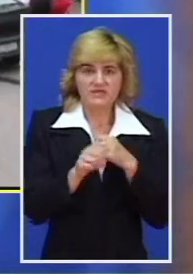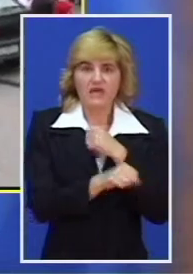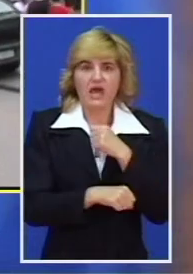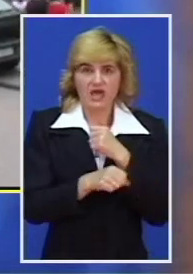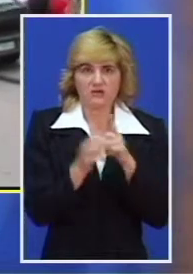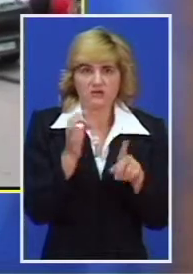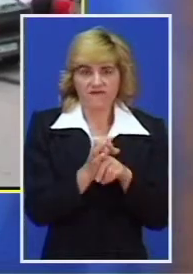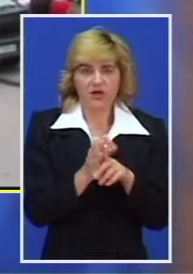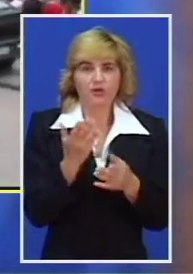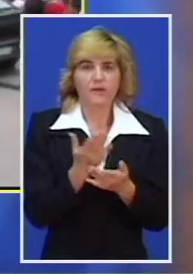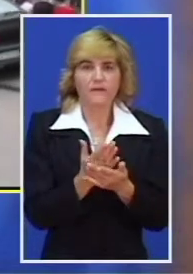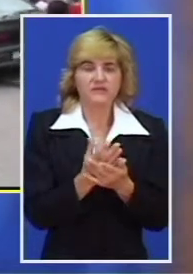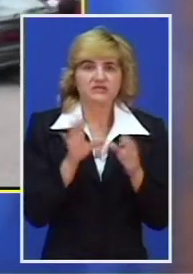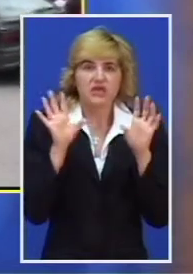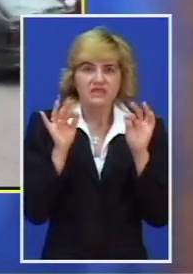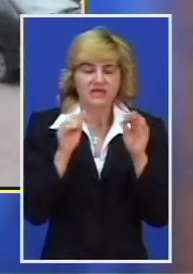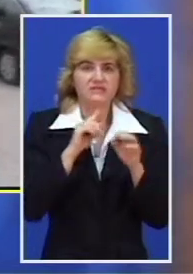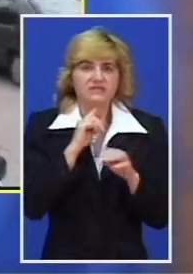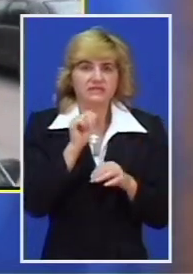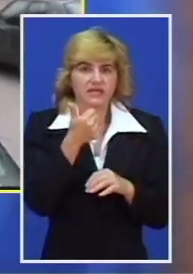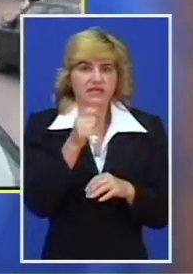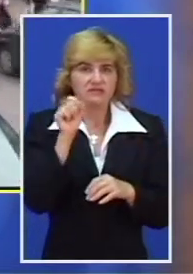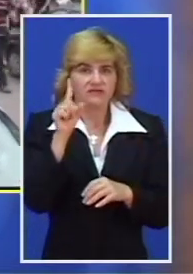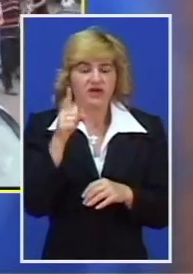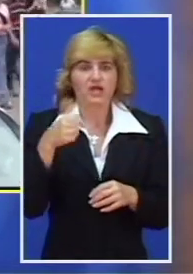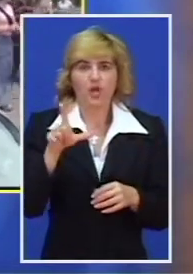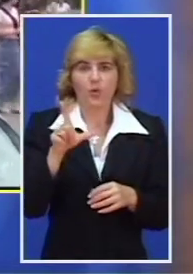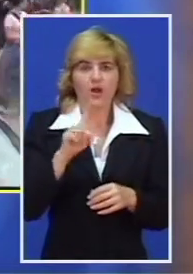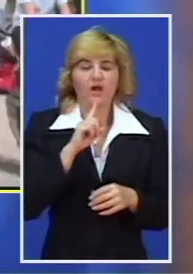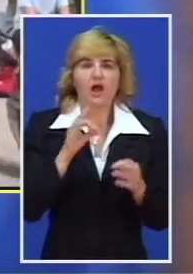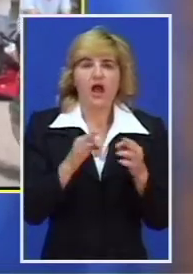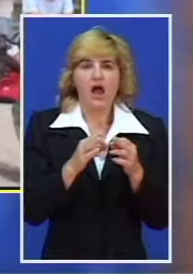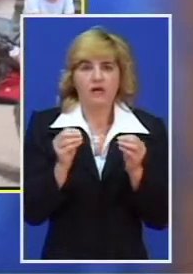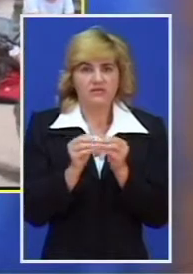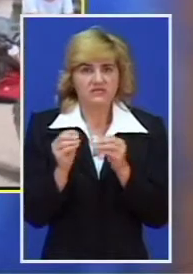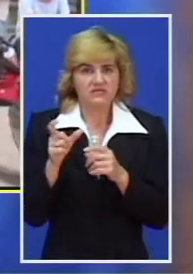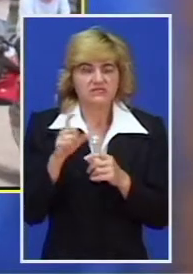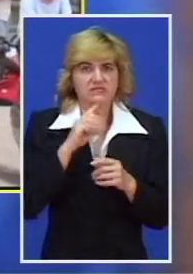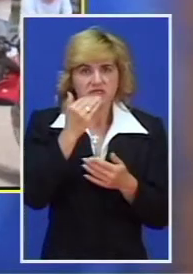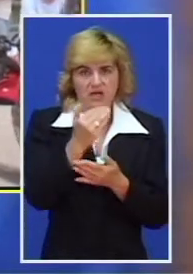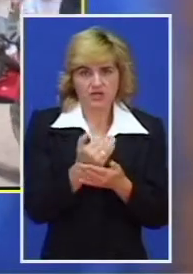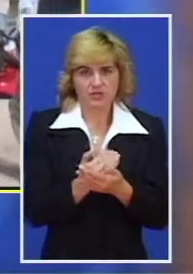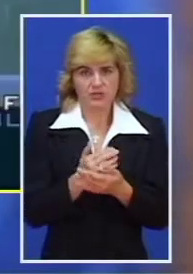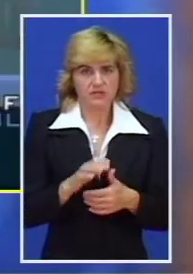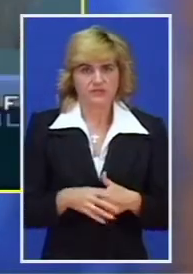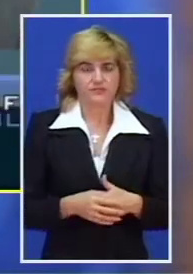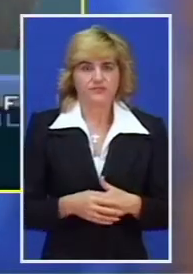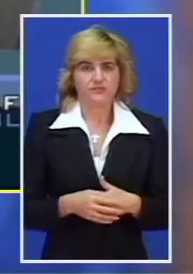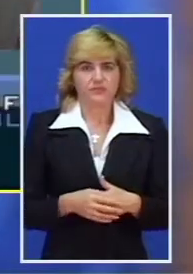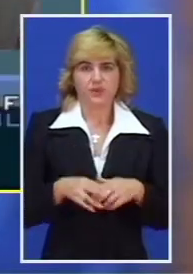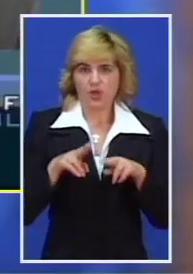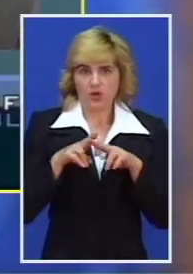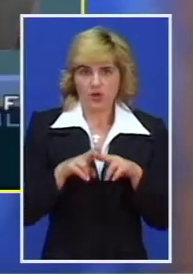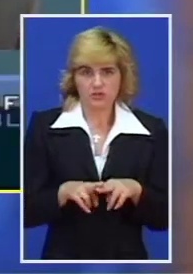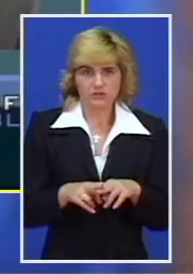fakultetu će biti obavljen 10. 11. i 12. jula po abecednom rasporedu. Preostale još